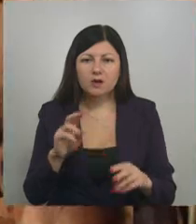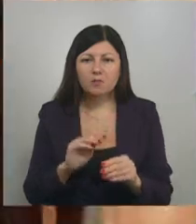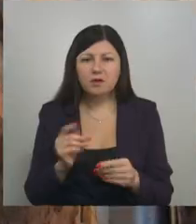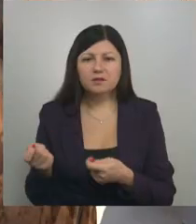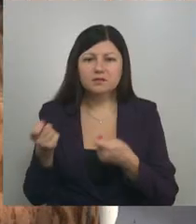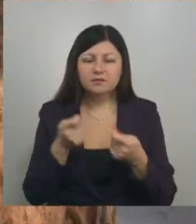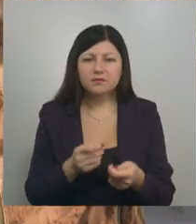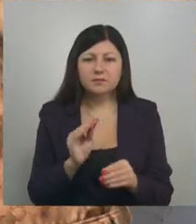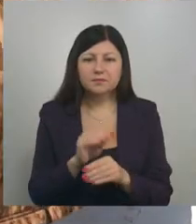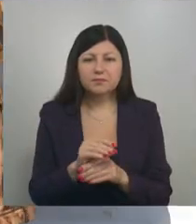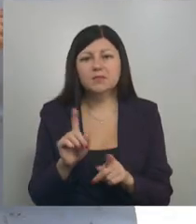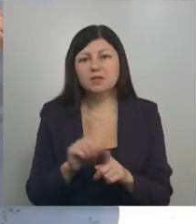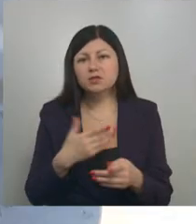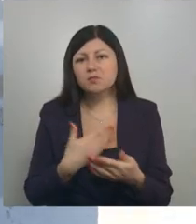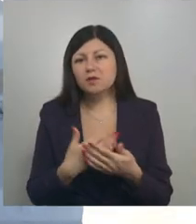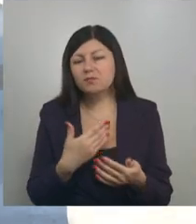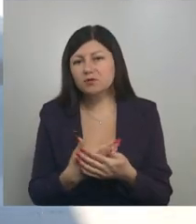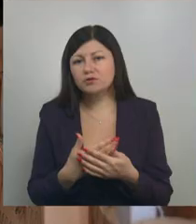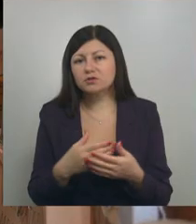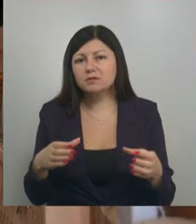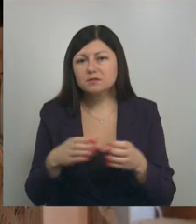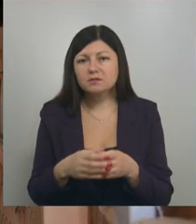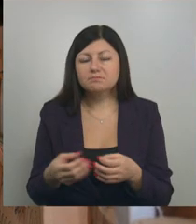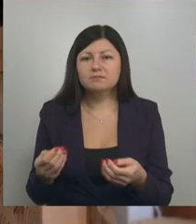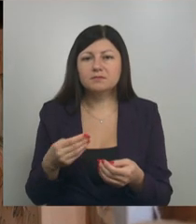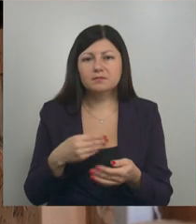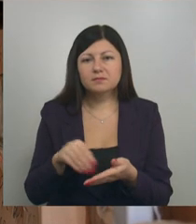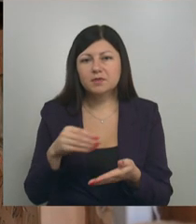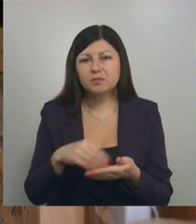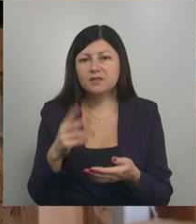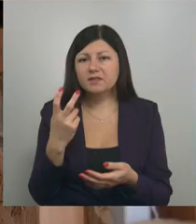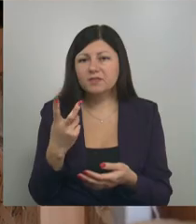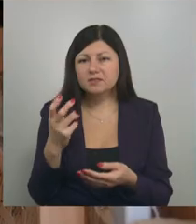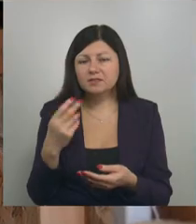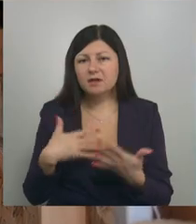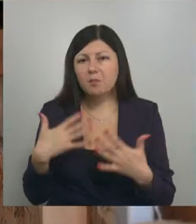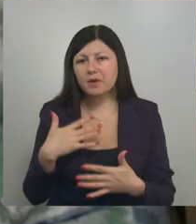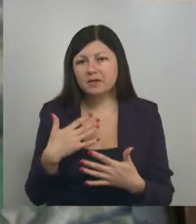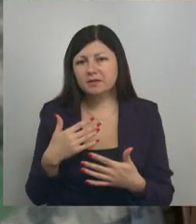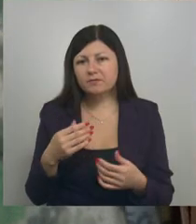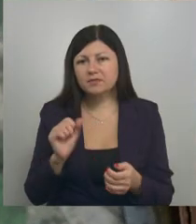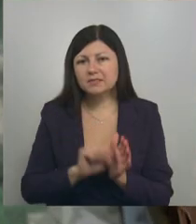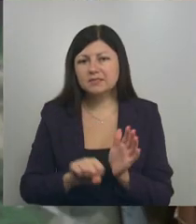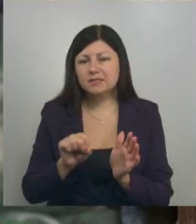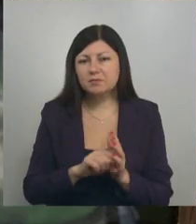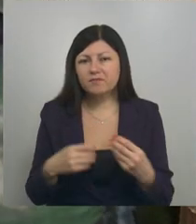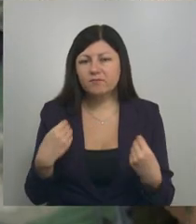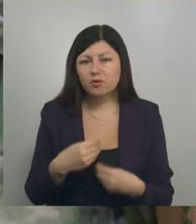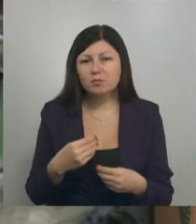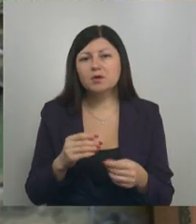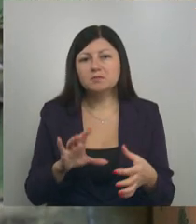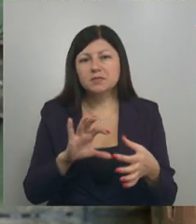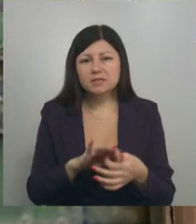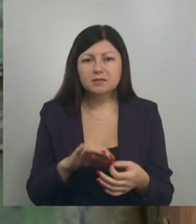добровольческого движения собрали средства и приобрели 200 комплектов зимней формы. К волонтерам присоединился фонд «Поколение», благодаря